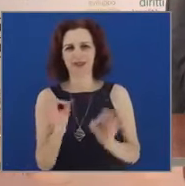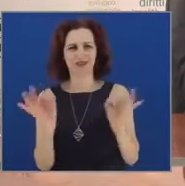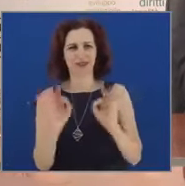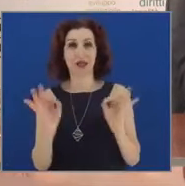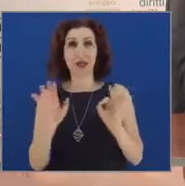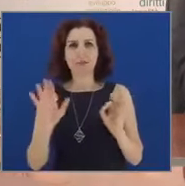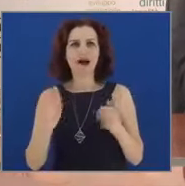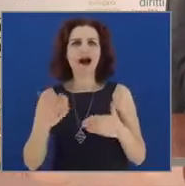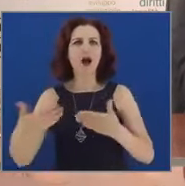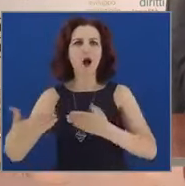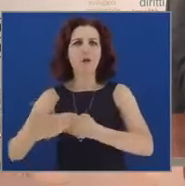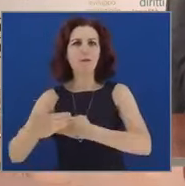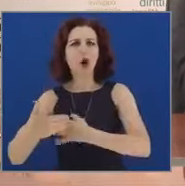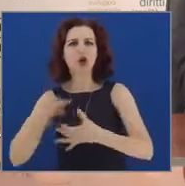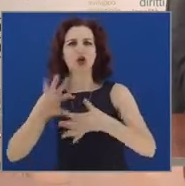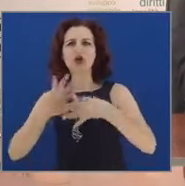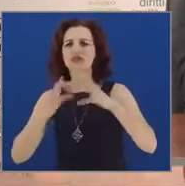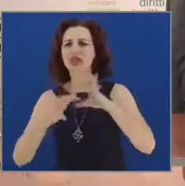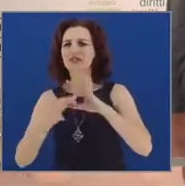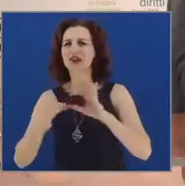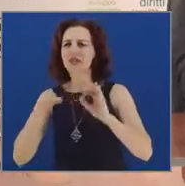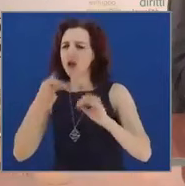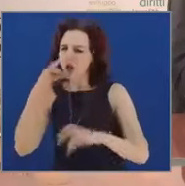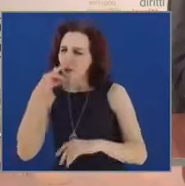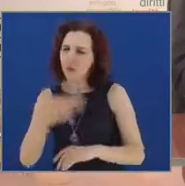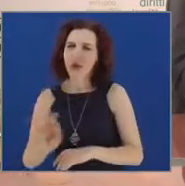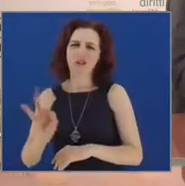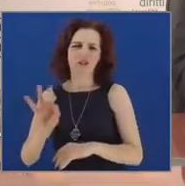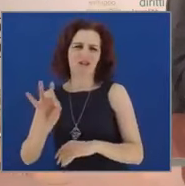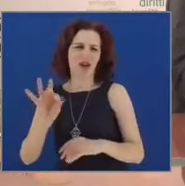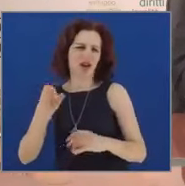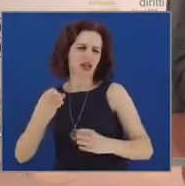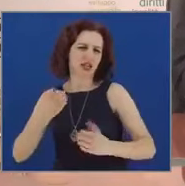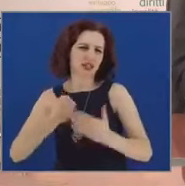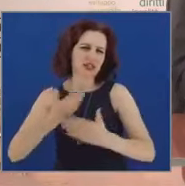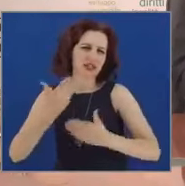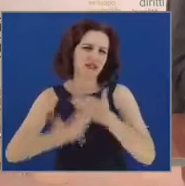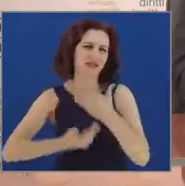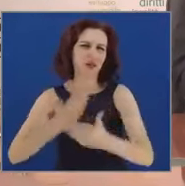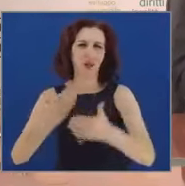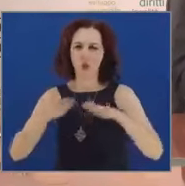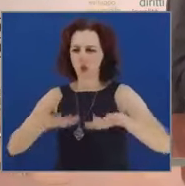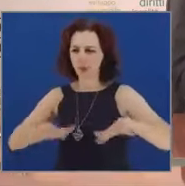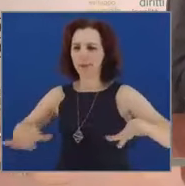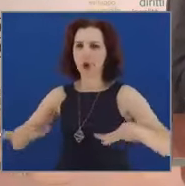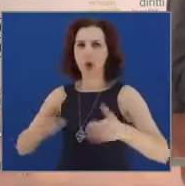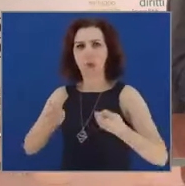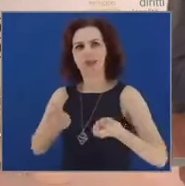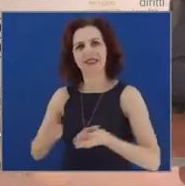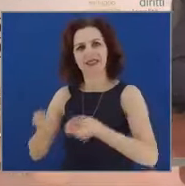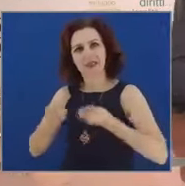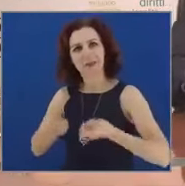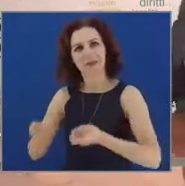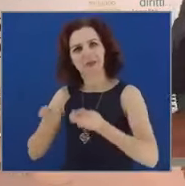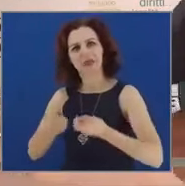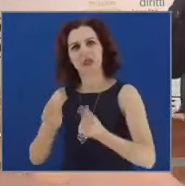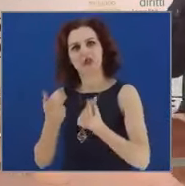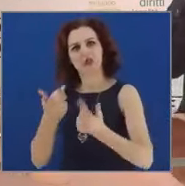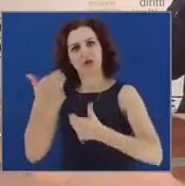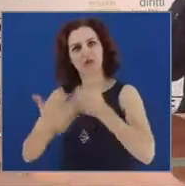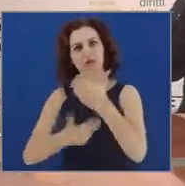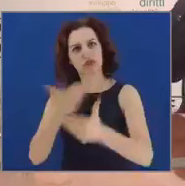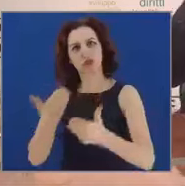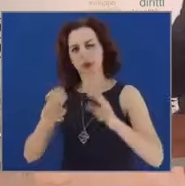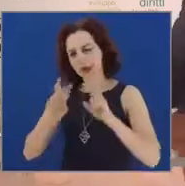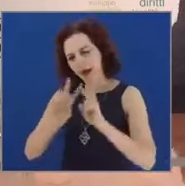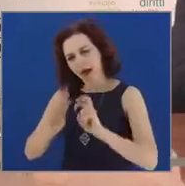sviluppo e di incremento, di effetto leva nel territorio circostante straordinario. Abbiamo fatto un'analisi molto approfondita, l'abbiamo